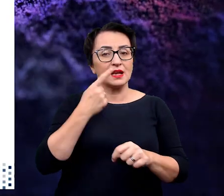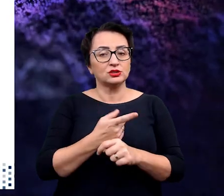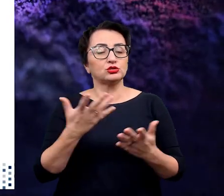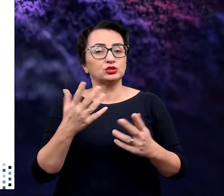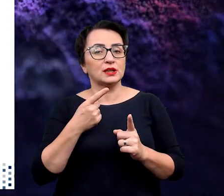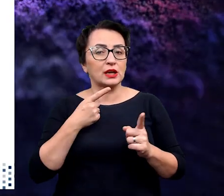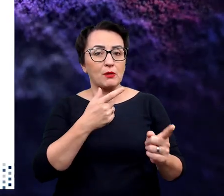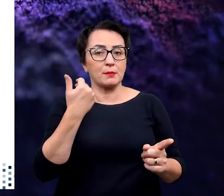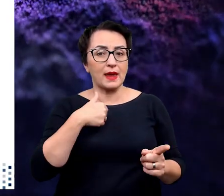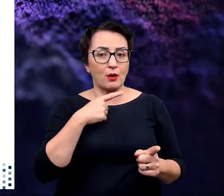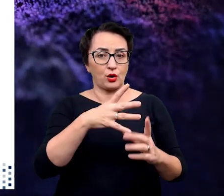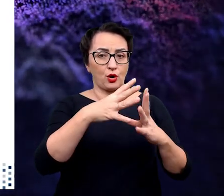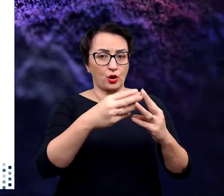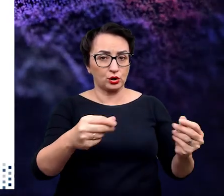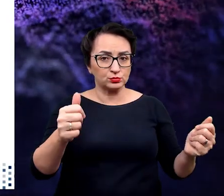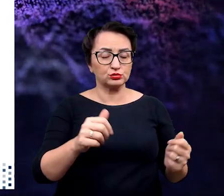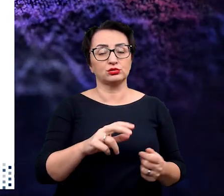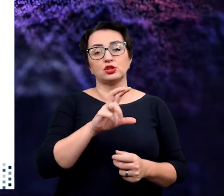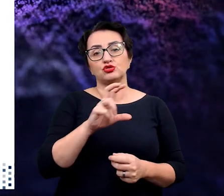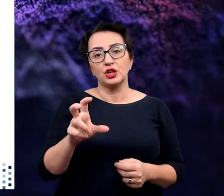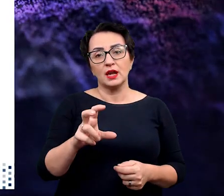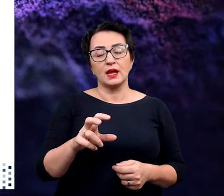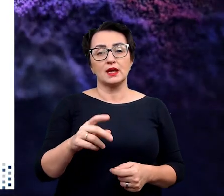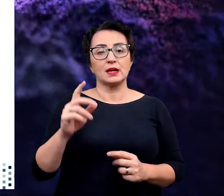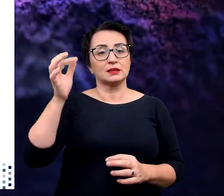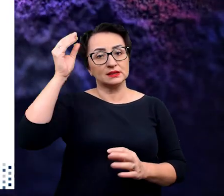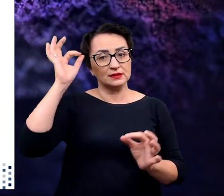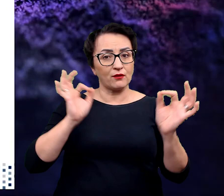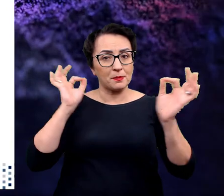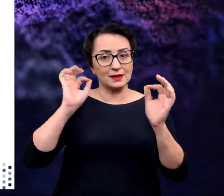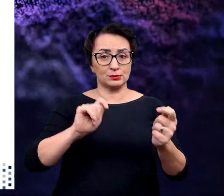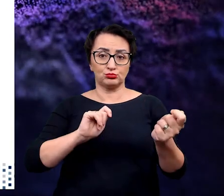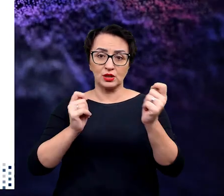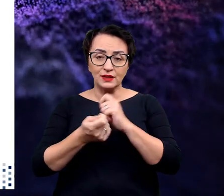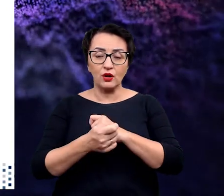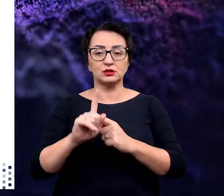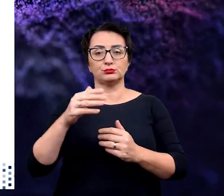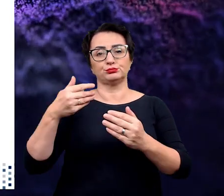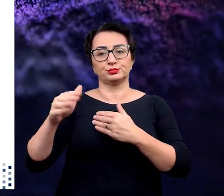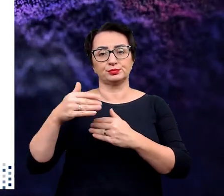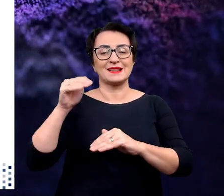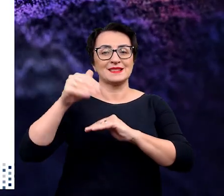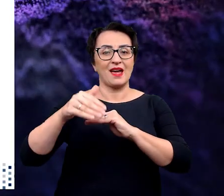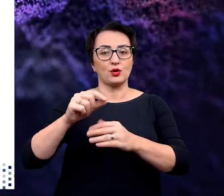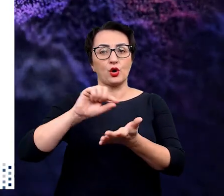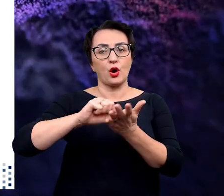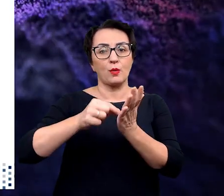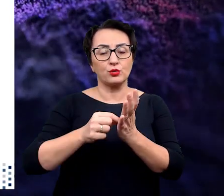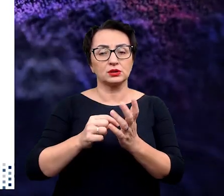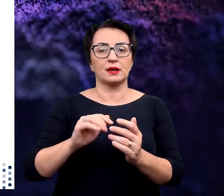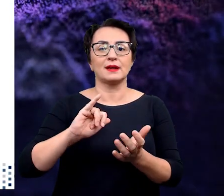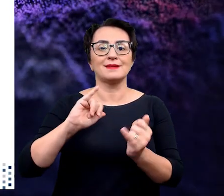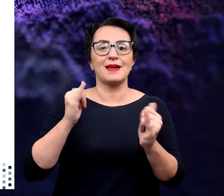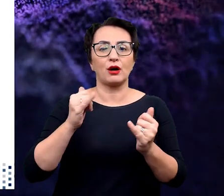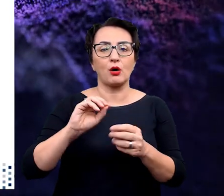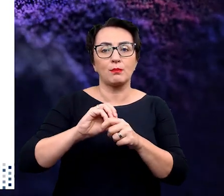skierowane do lizosomu, gdzie ulewni rozłożeniu, czy jednak sygnał zostanie przetworzony i na przykład wydalony na